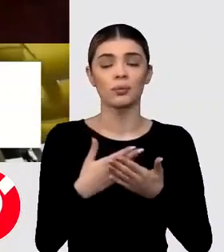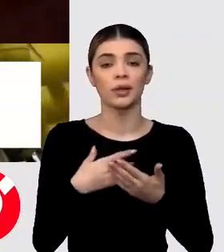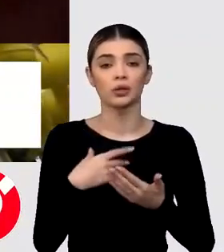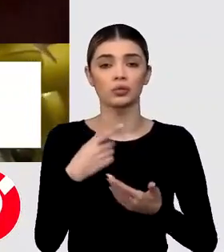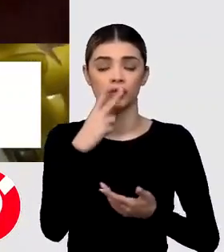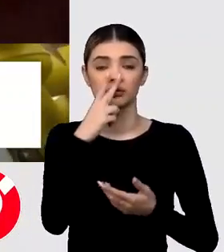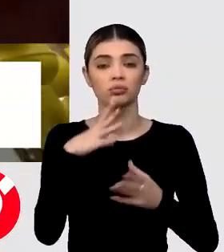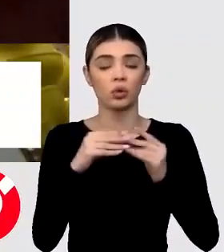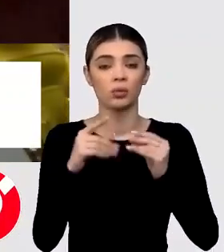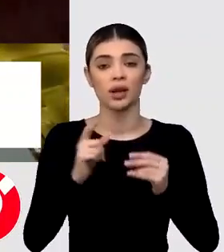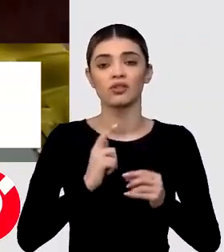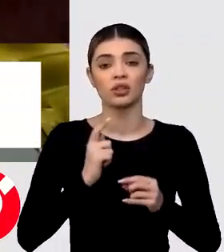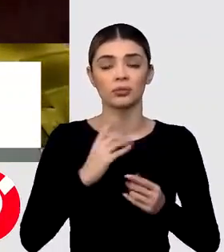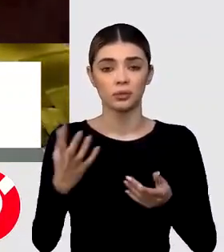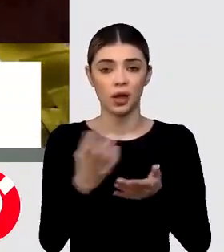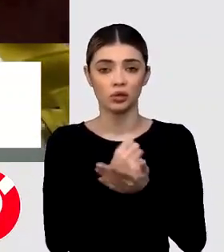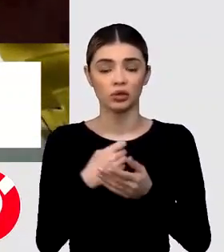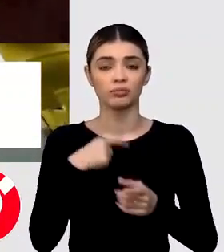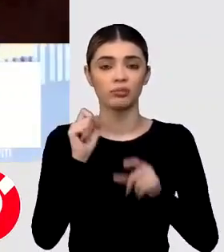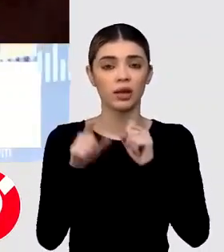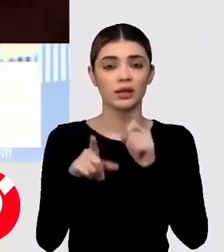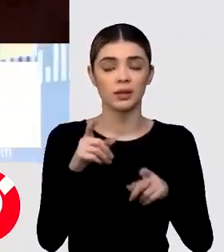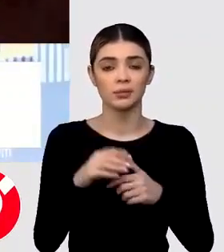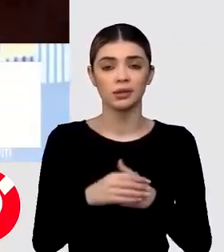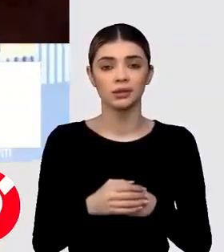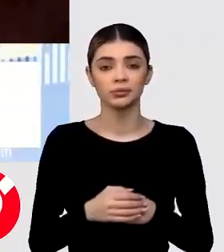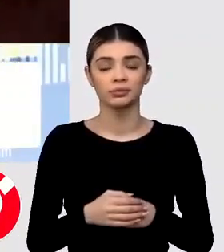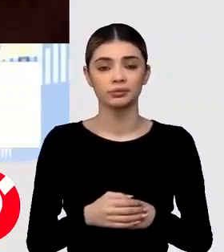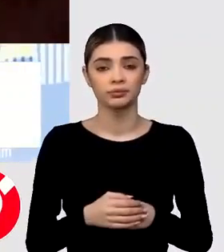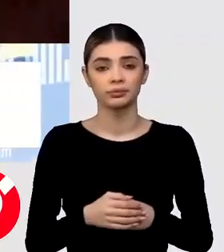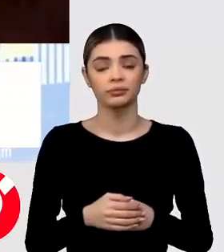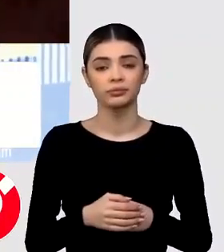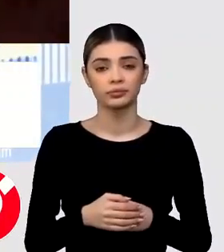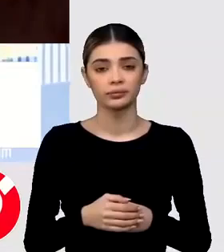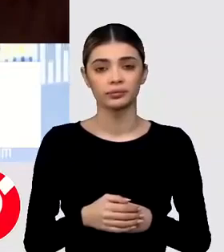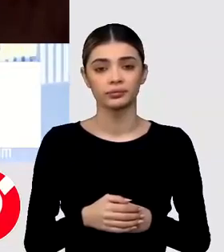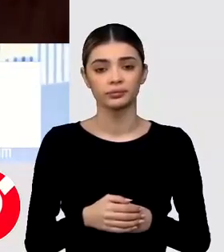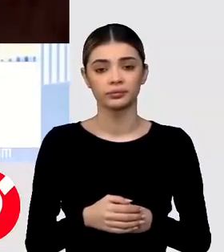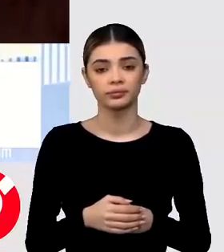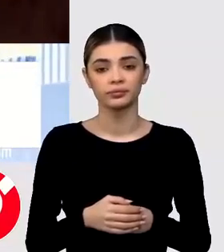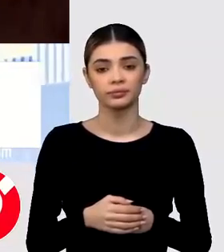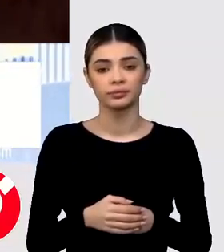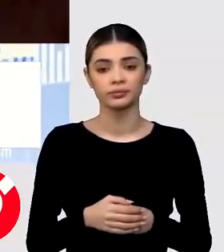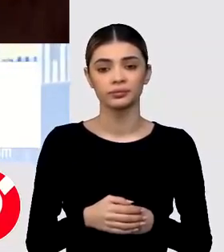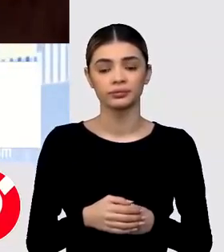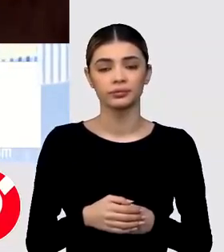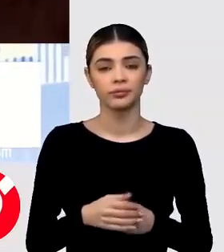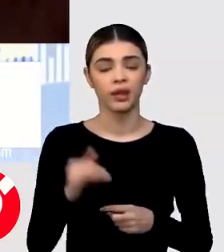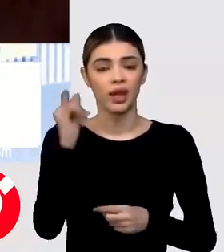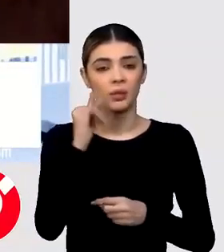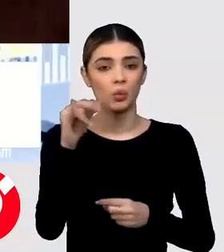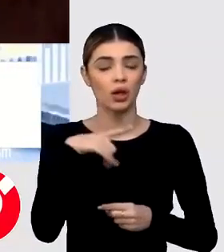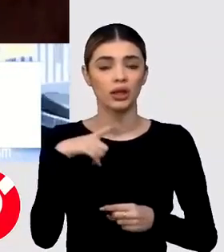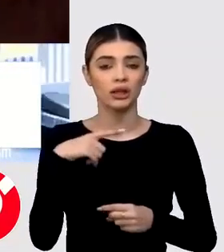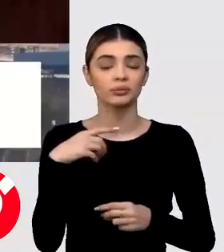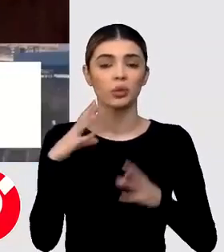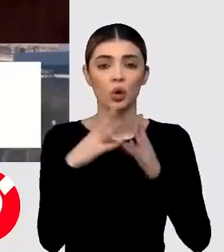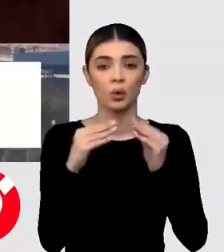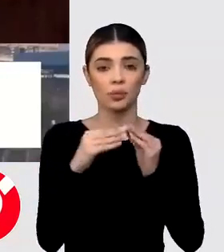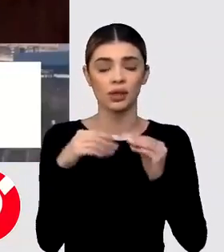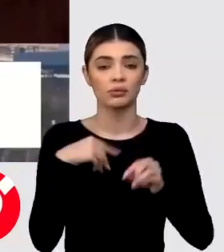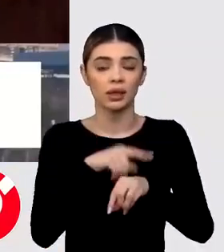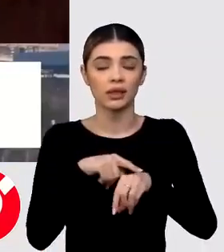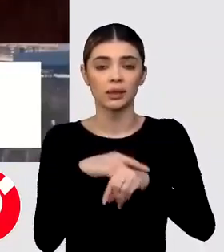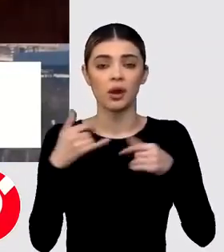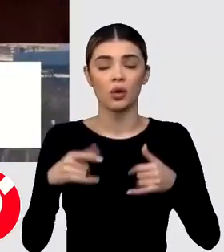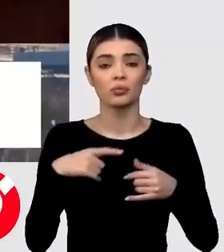așteptăm să fie importat din Azerbaijan, Important este că România, în momentul de